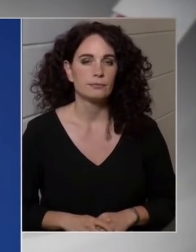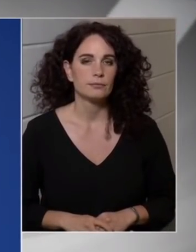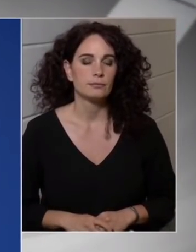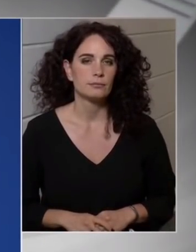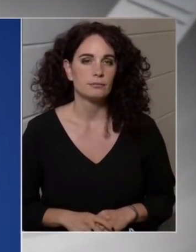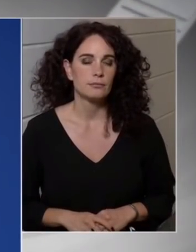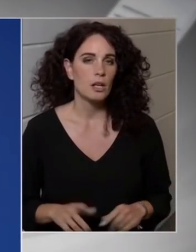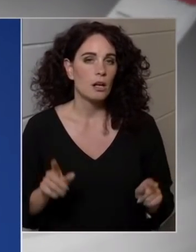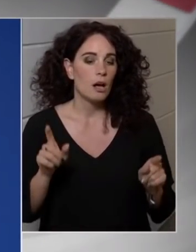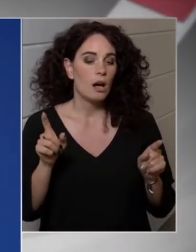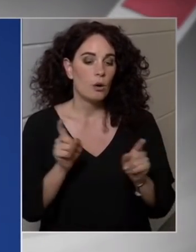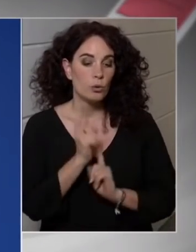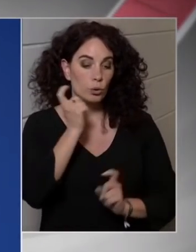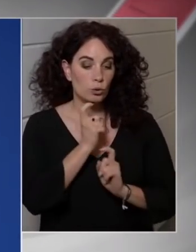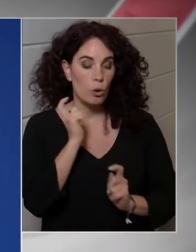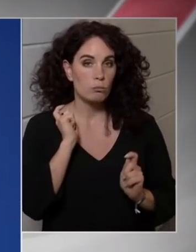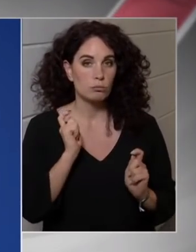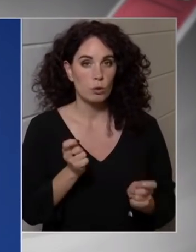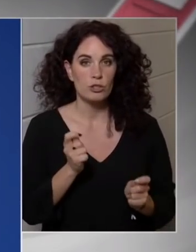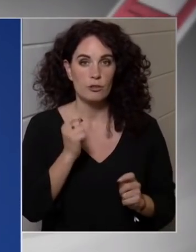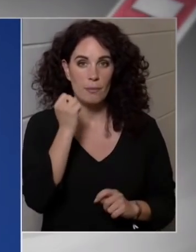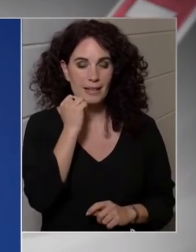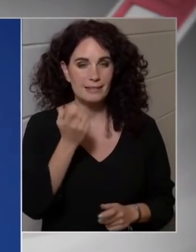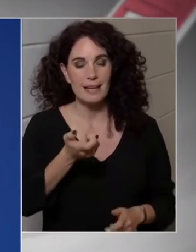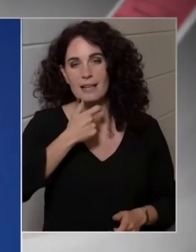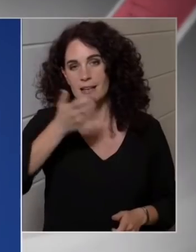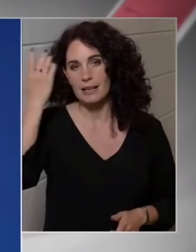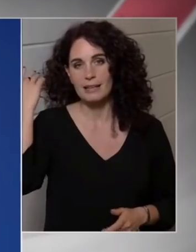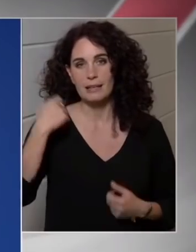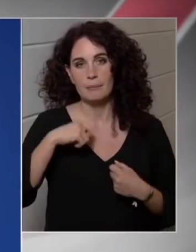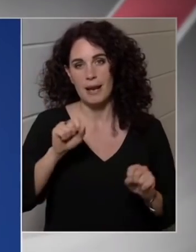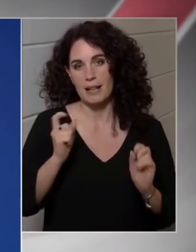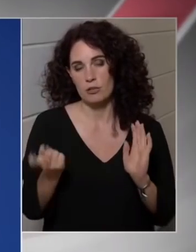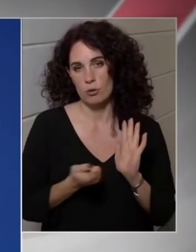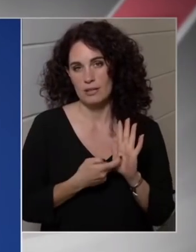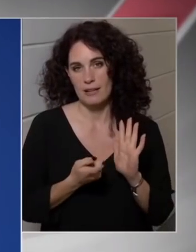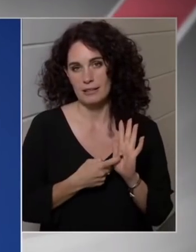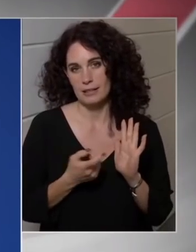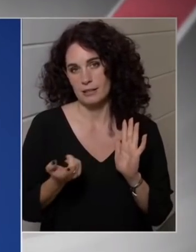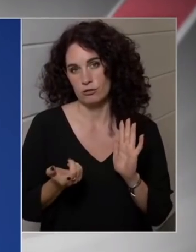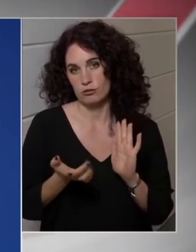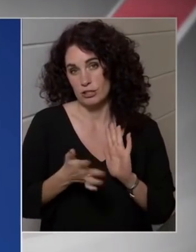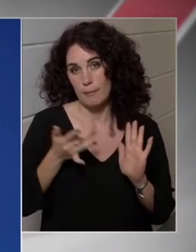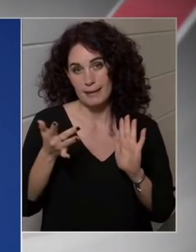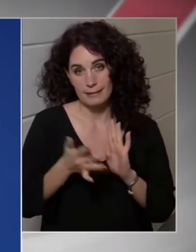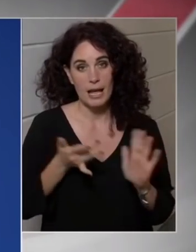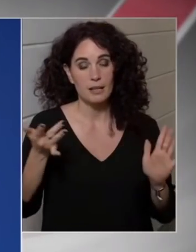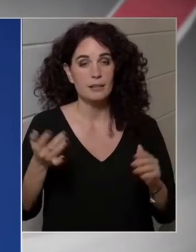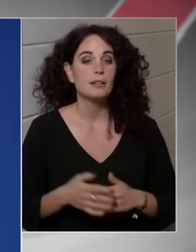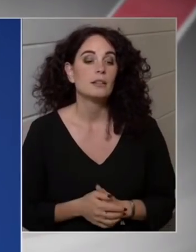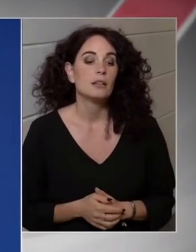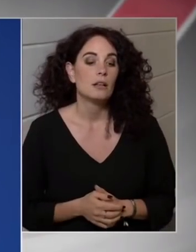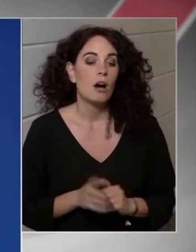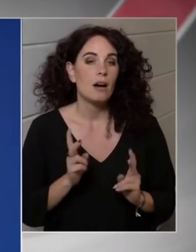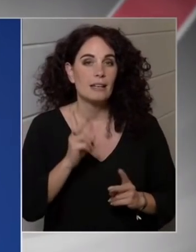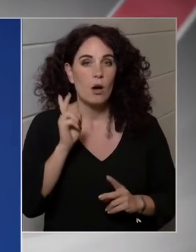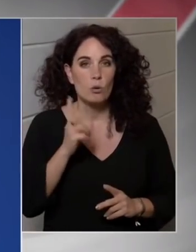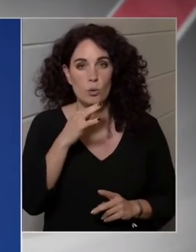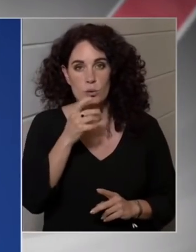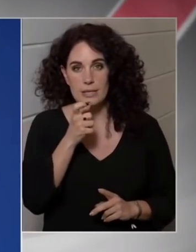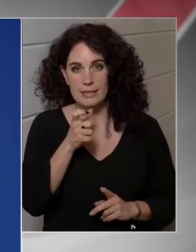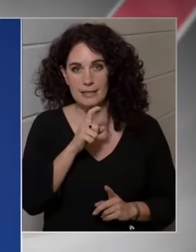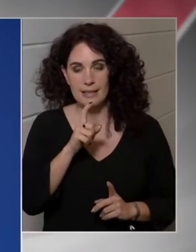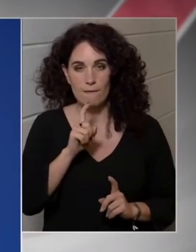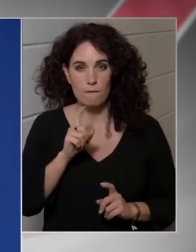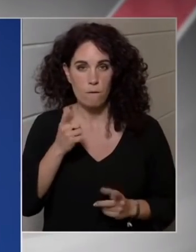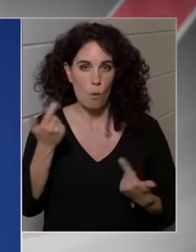Úgy gondolom, hogy Kocsis Máté például egy légi liberális követelést ismételt meg, akik a Kurucinfo betiltását